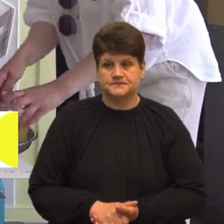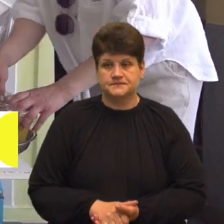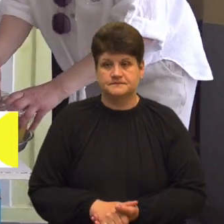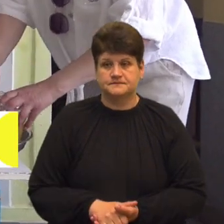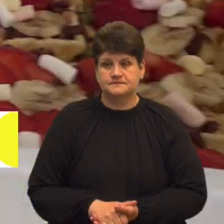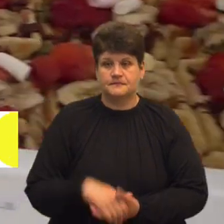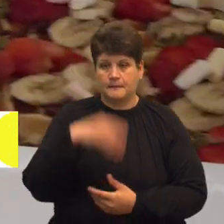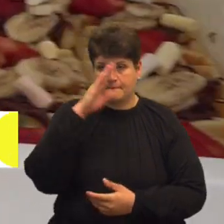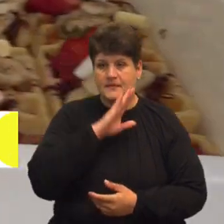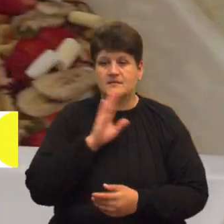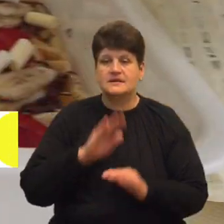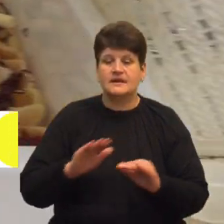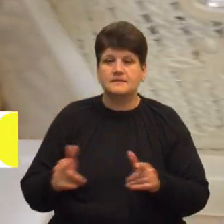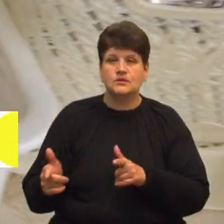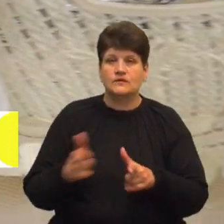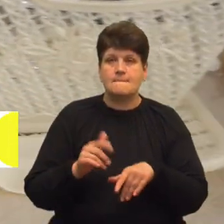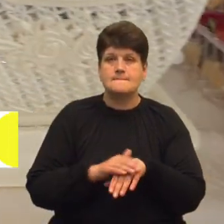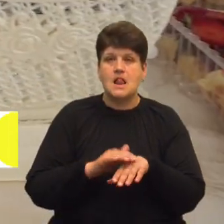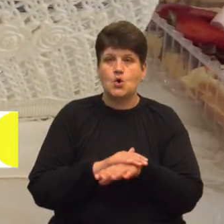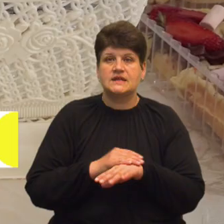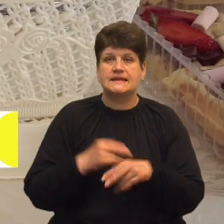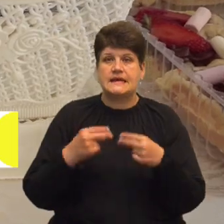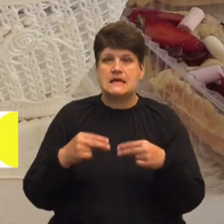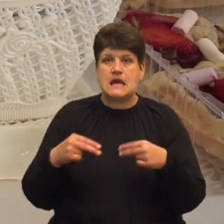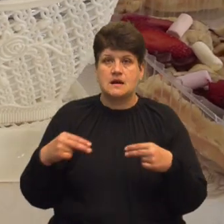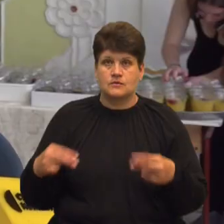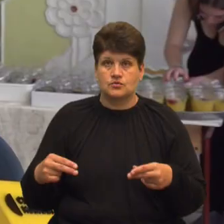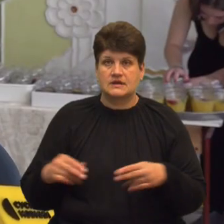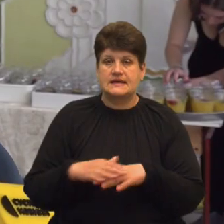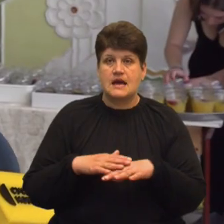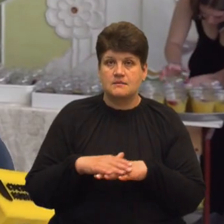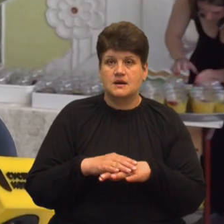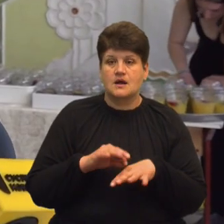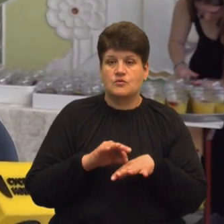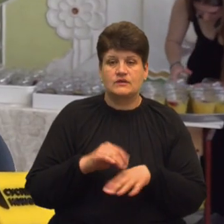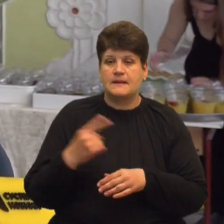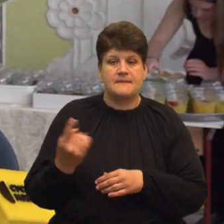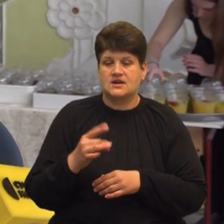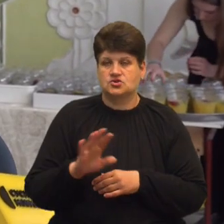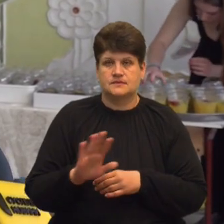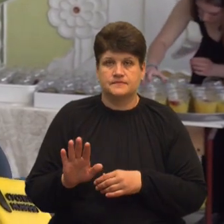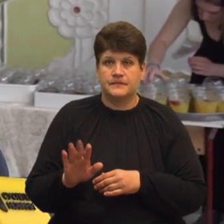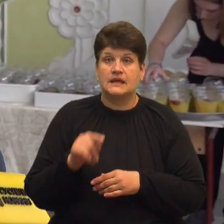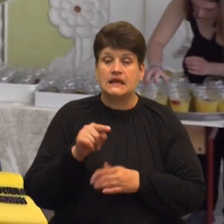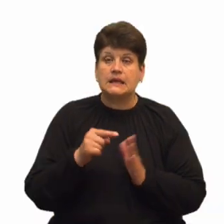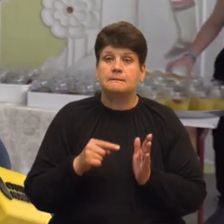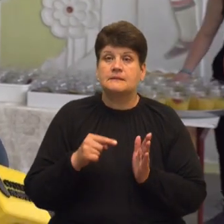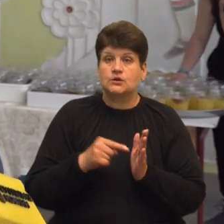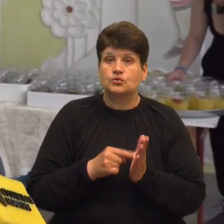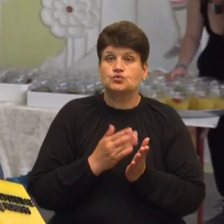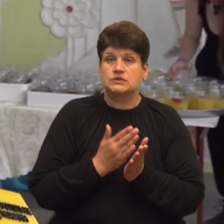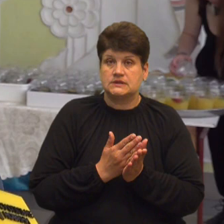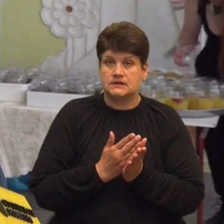Батьки учнів підготували благодійний ярмарок. Ярмарка проводиться вже не вперше. Її метою є,